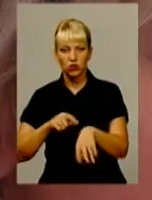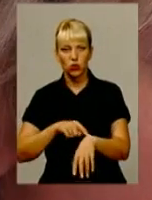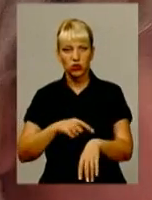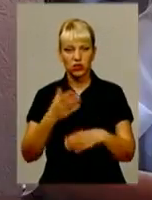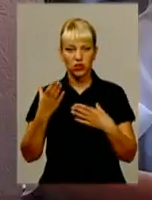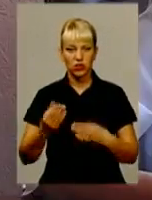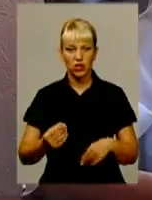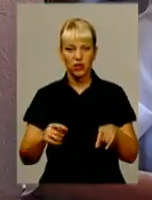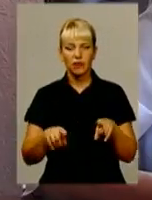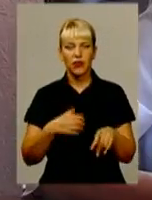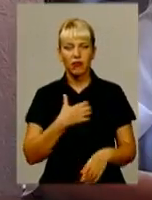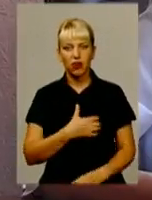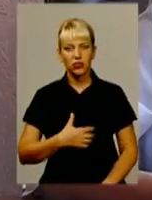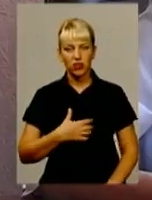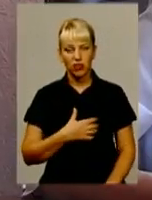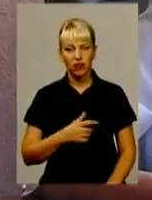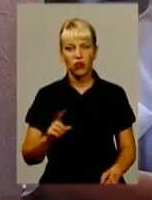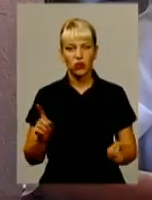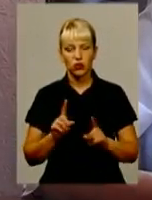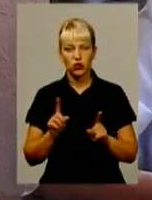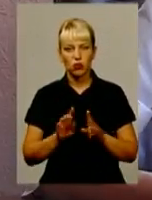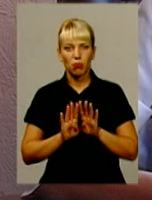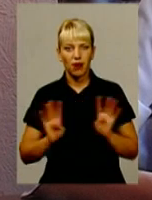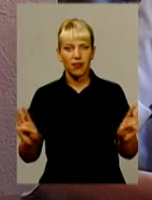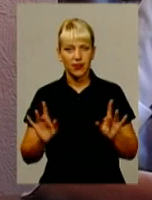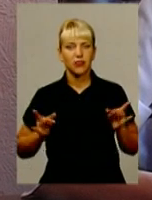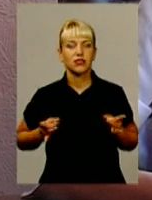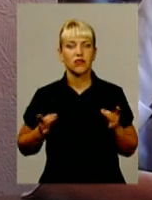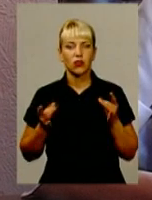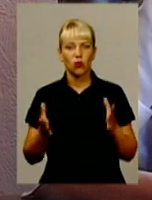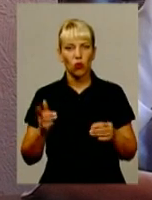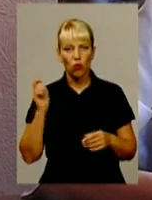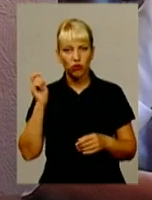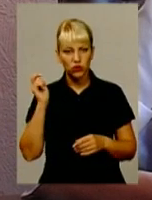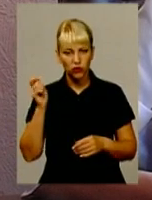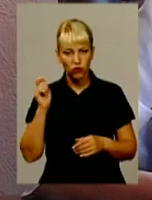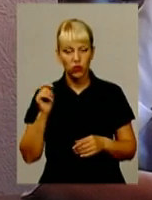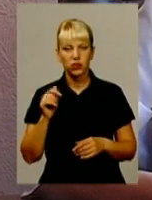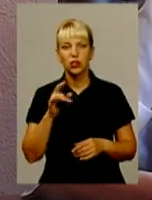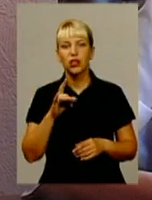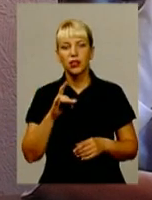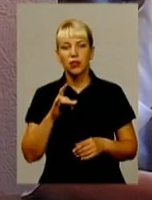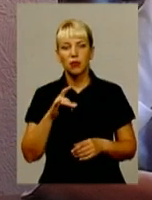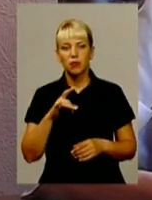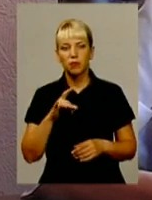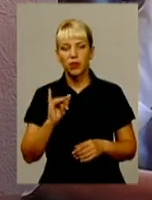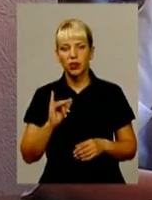Важливо, щоб лінійки, святкові лінійки у школах і при садочках